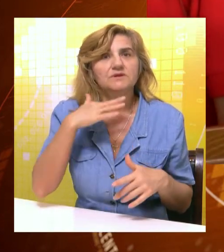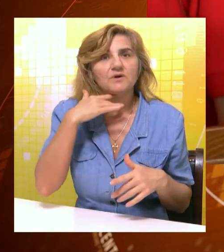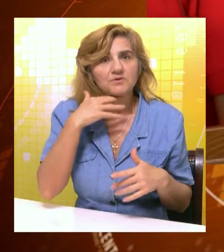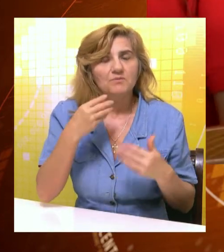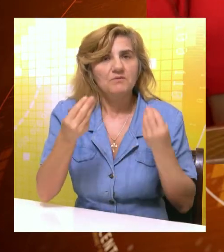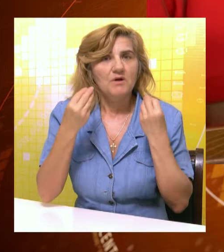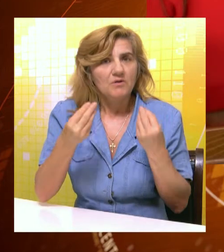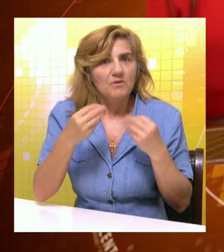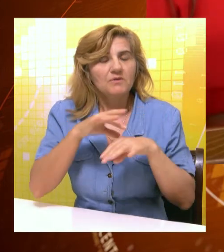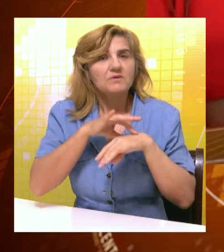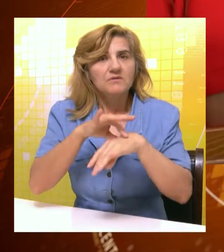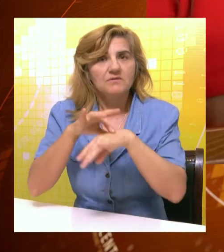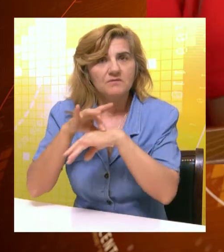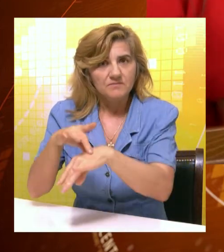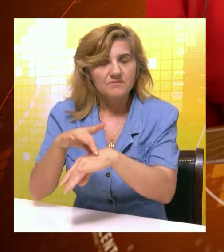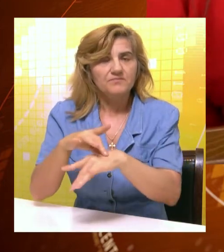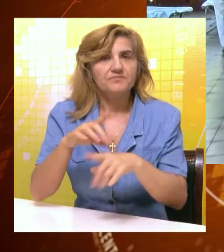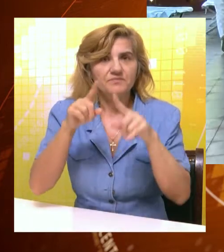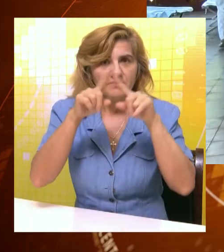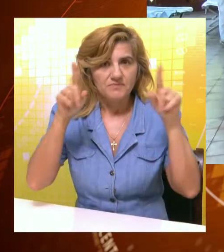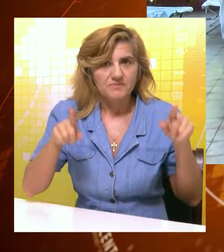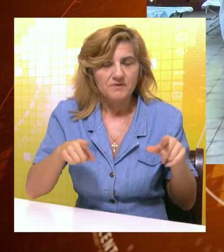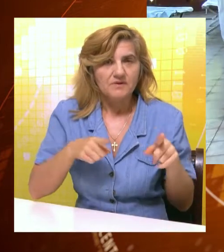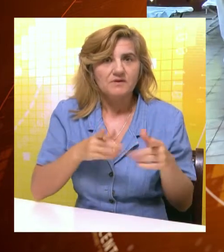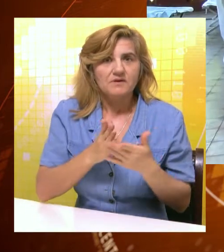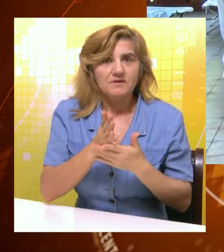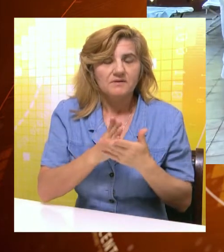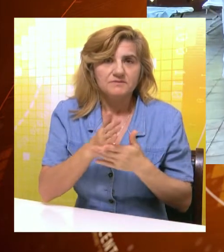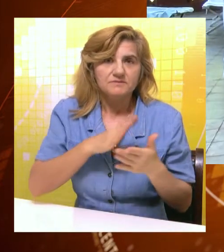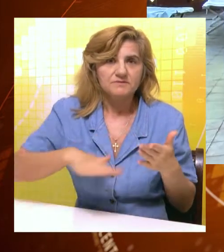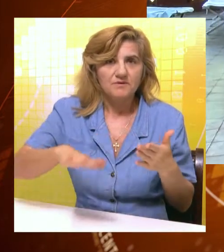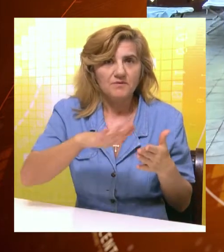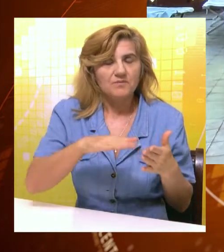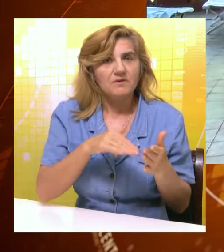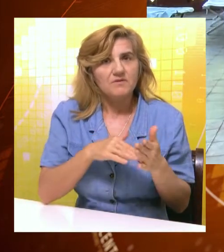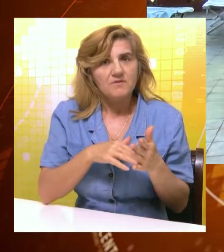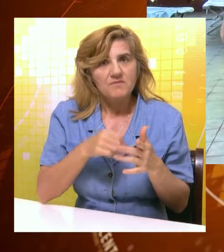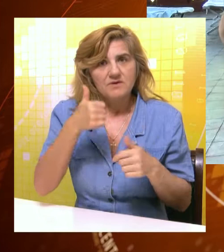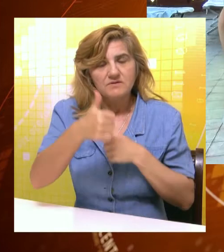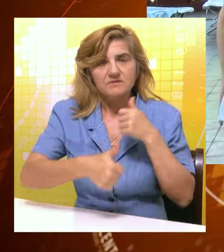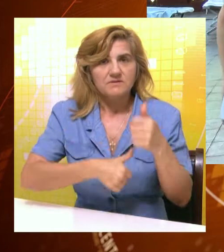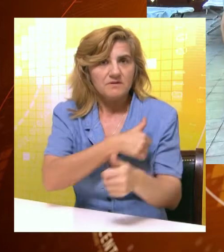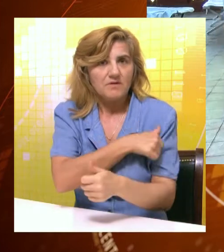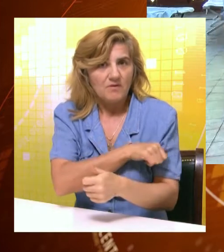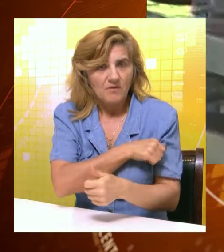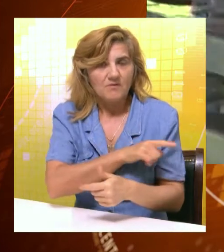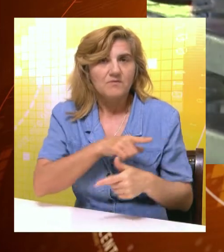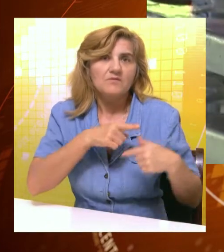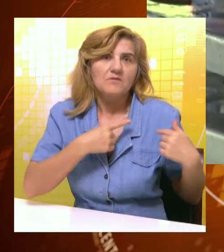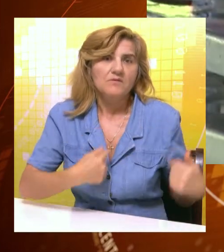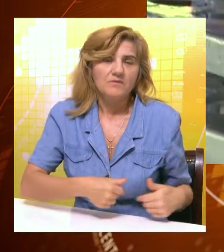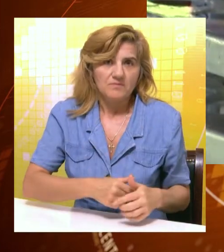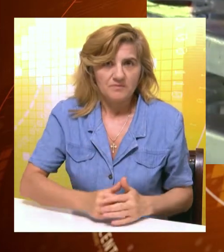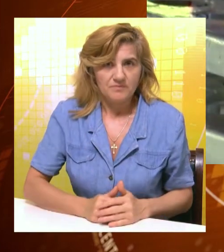subota je jedna od dve akcije koja se prema kalendaru službe za transfuziju krvi sprovodi u toku godine, a druga je